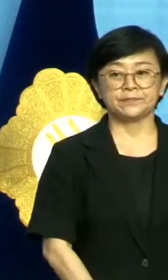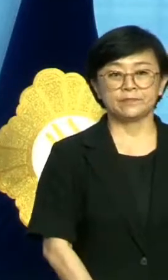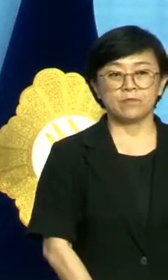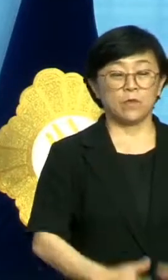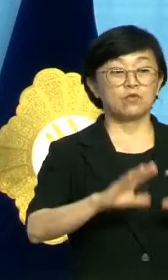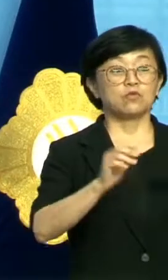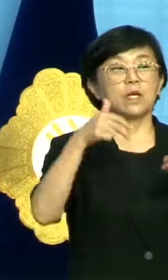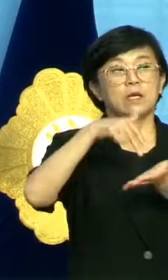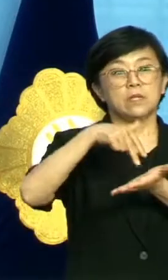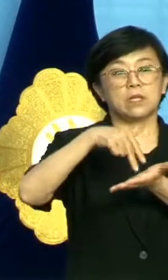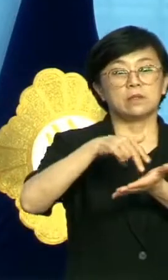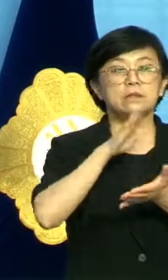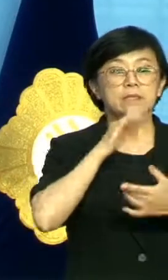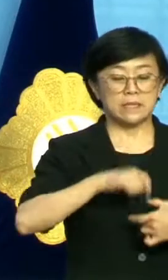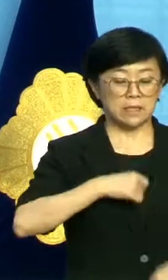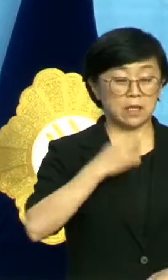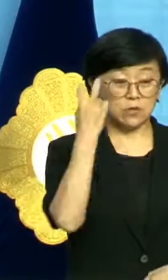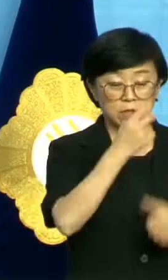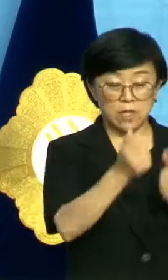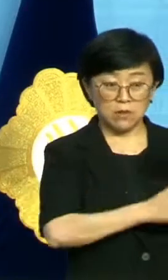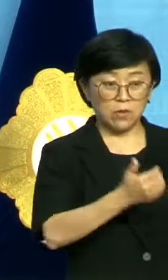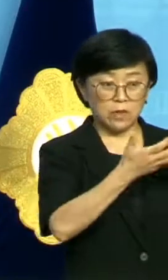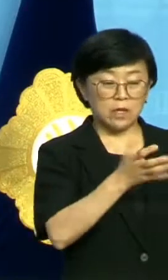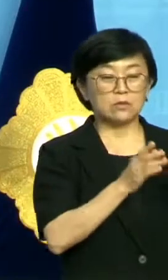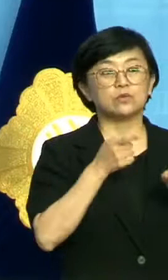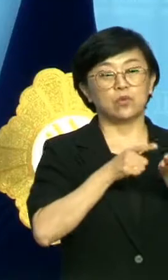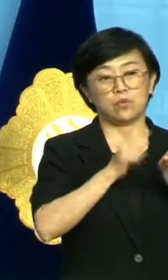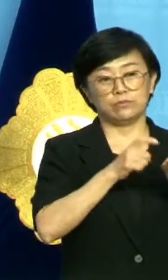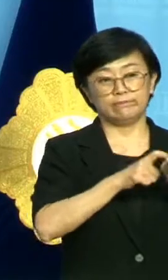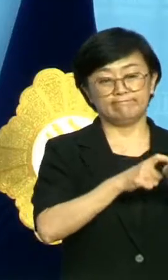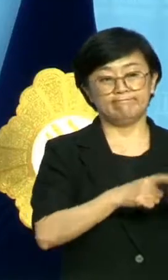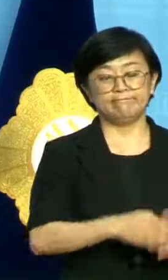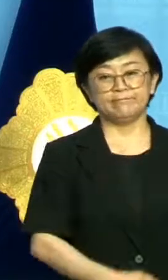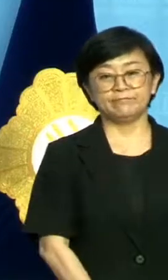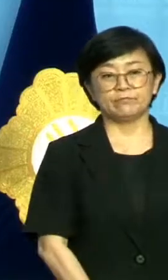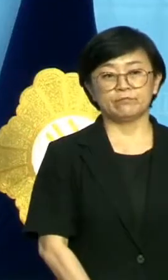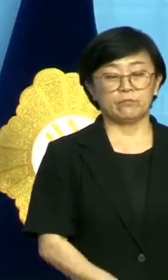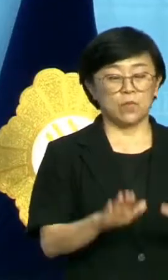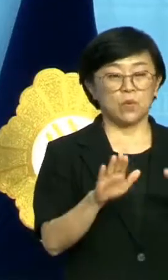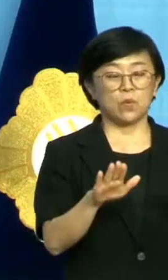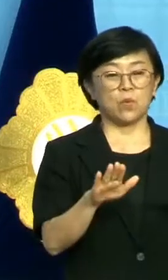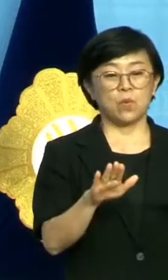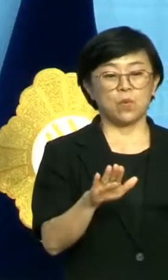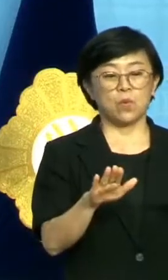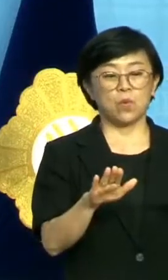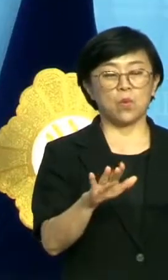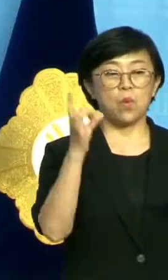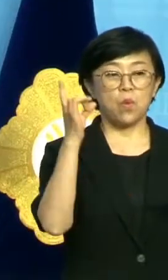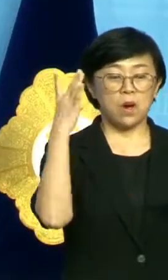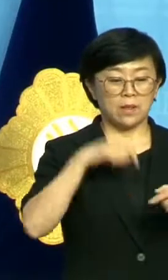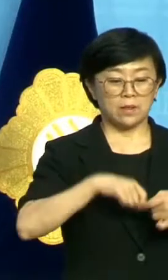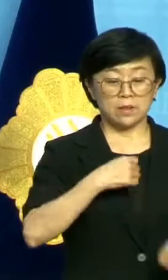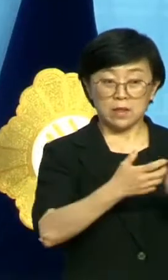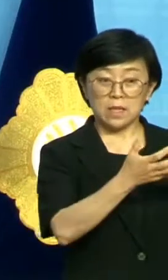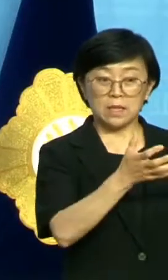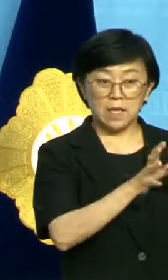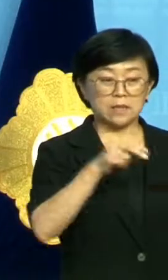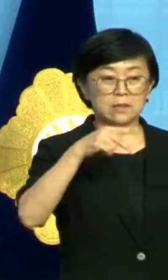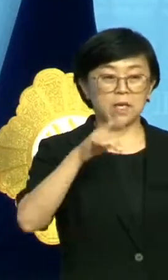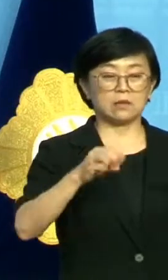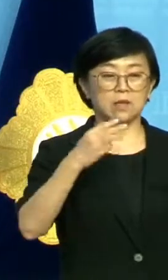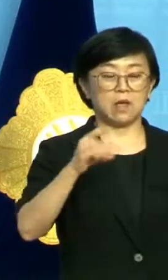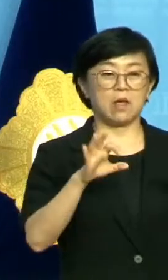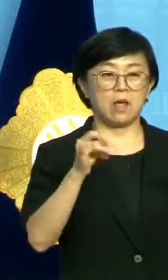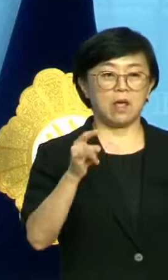그리고 국회 차원의 진상조사위원회 구성을 촉구하고자 합니다. 오늘 원래 정의당 생태에너지본부